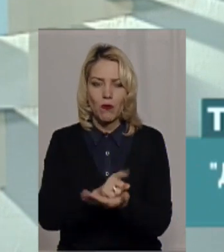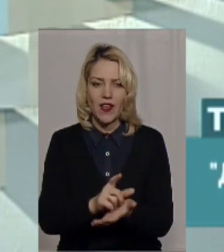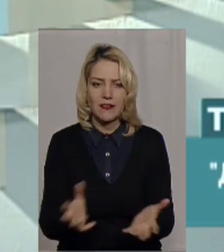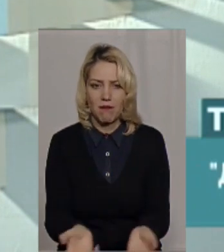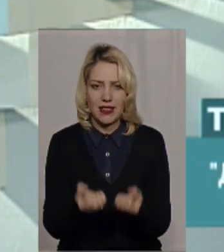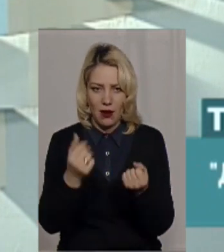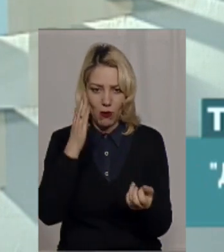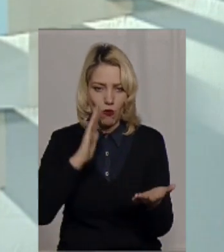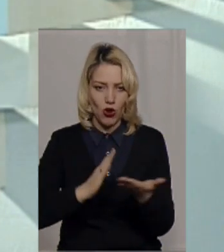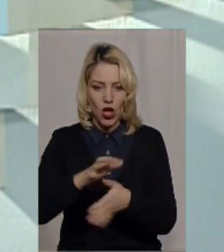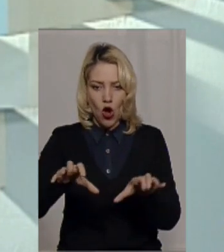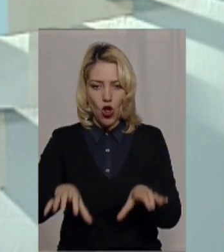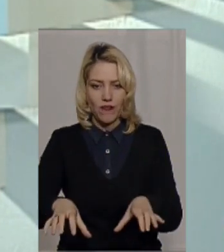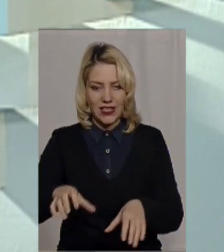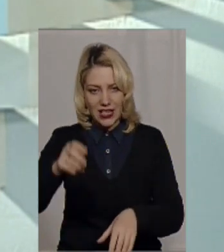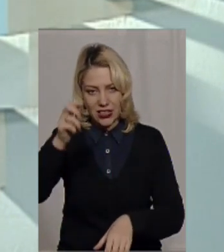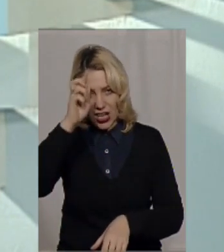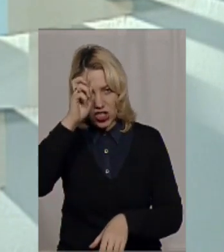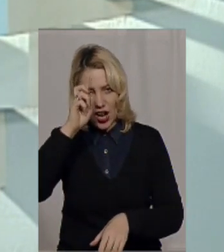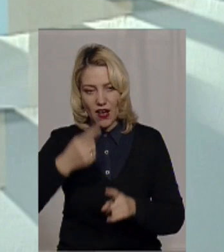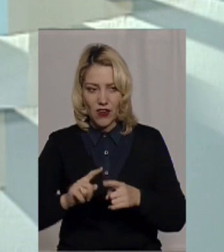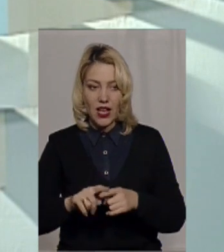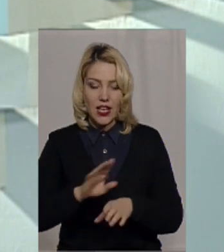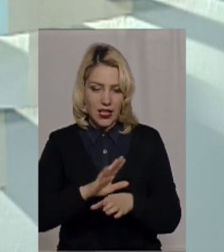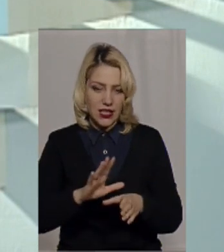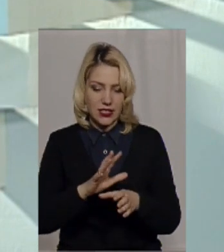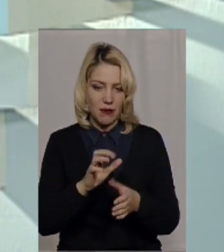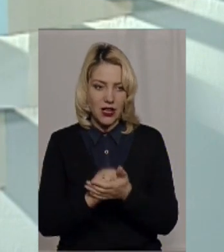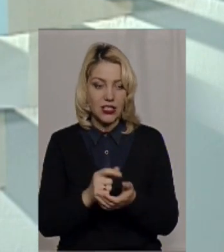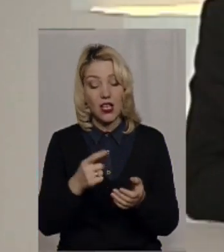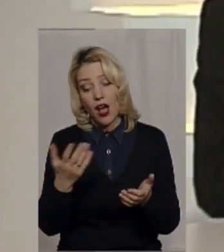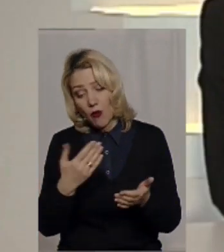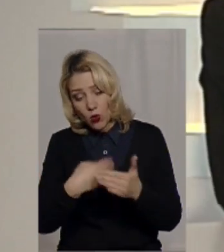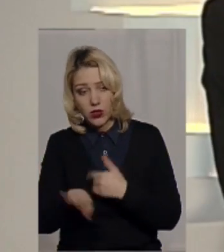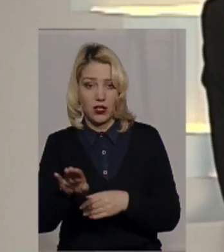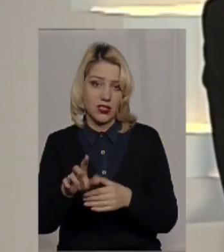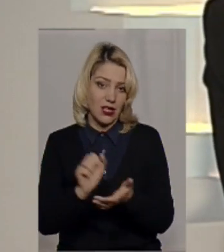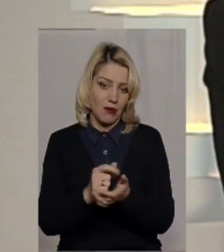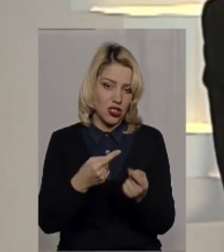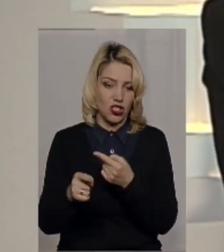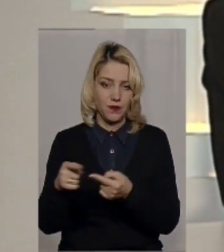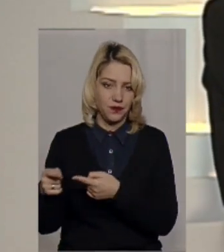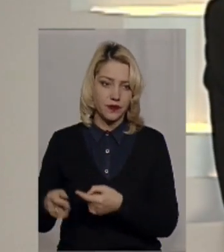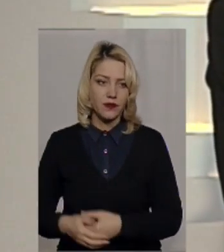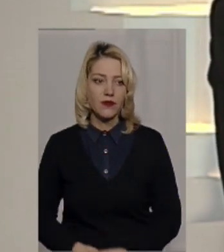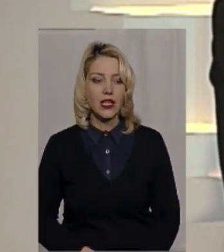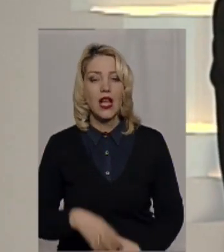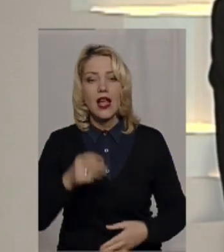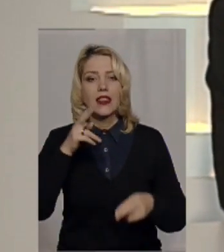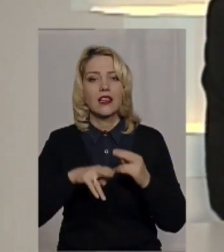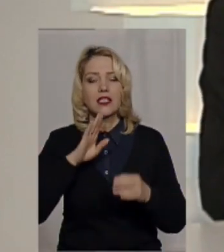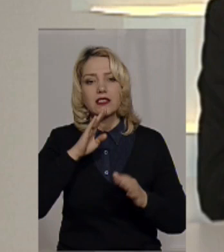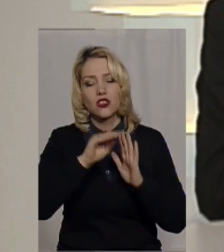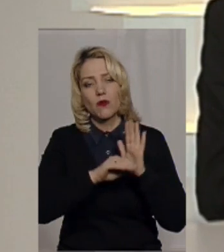глави держави. Або піти в народне господарство займатися чимось іншим. Все. От до чого, вже на сам кінець нашої